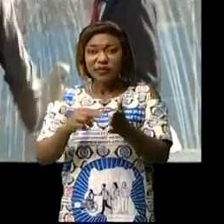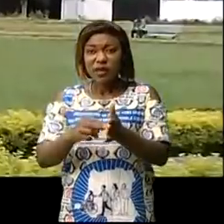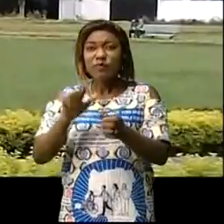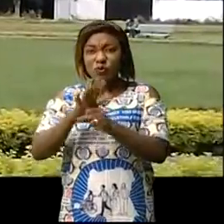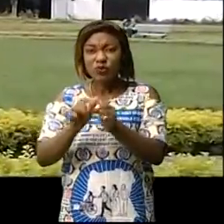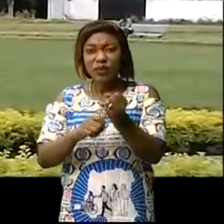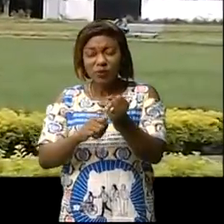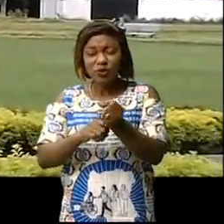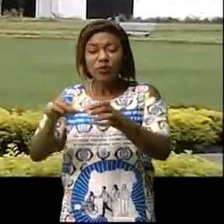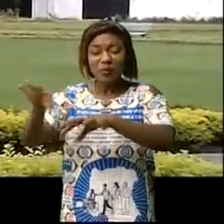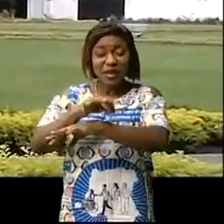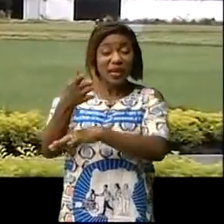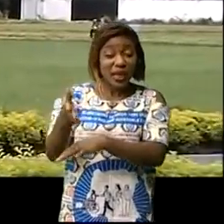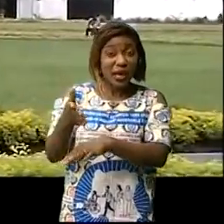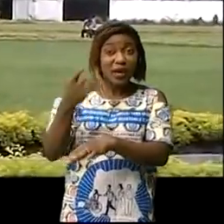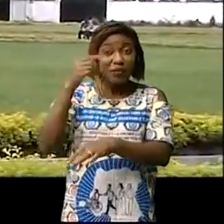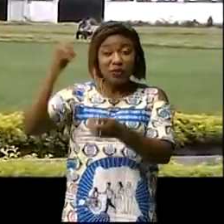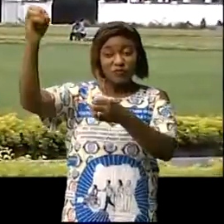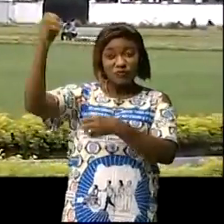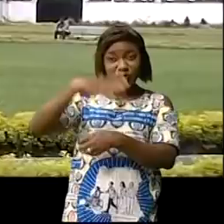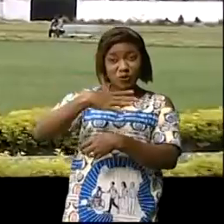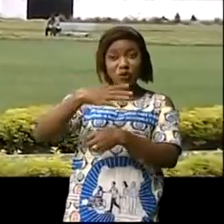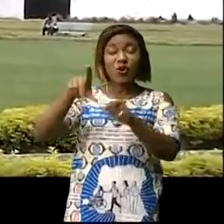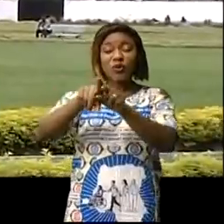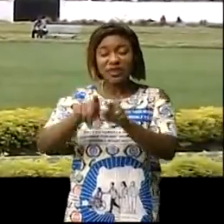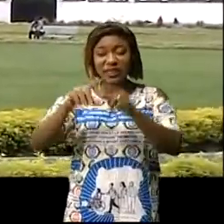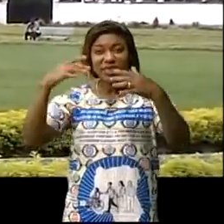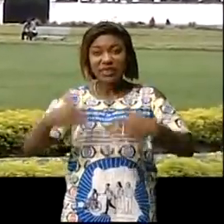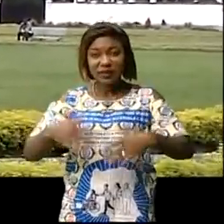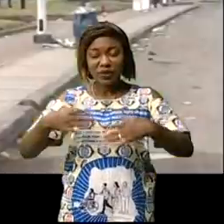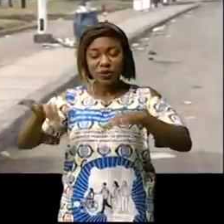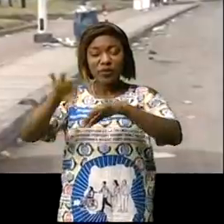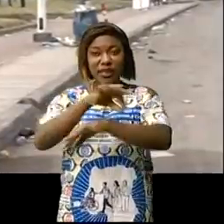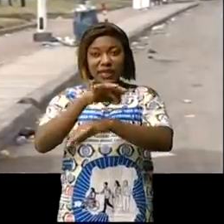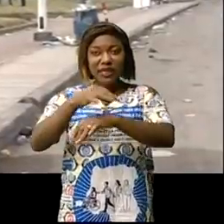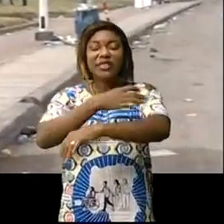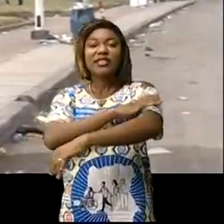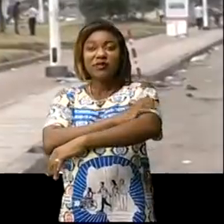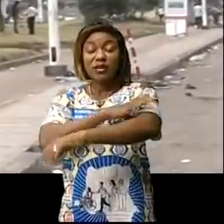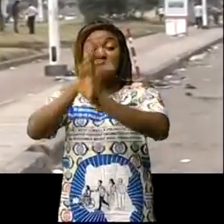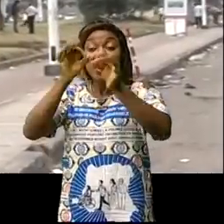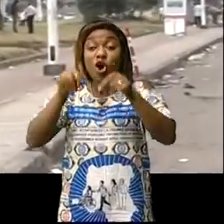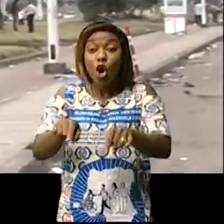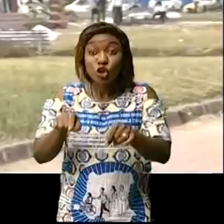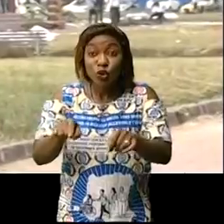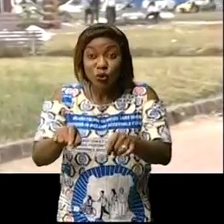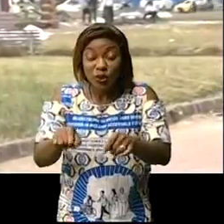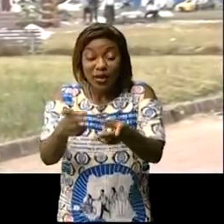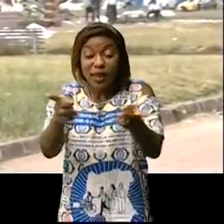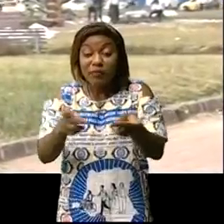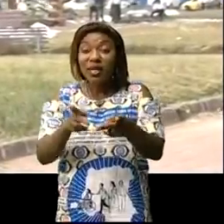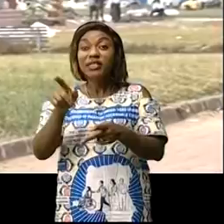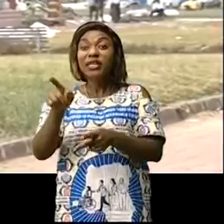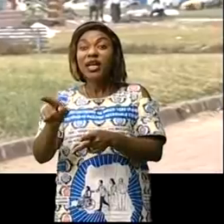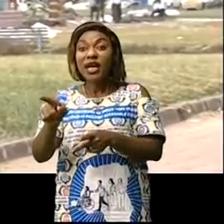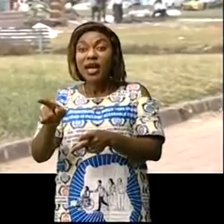mariés pour des photos souvenirs et même pour des célébrations des mariages civils actuellement la verdure de ces sites décorée